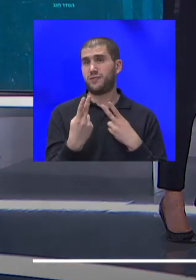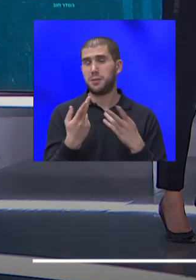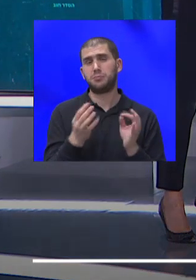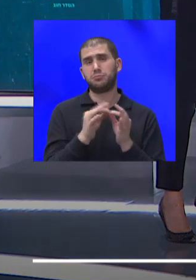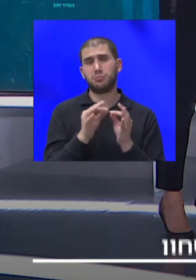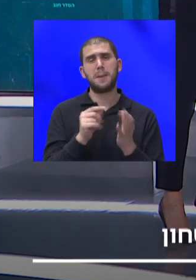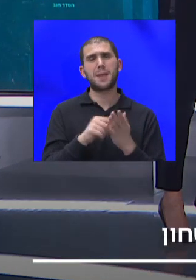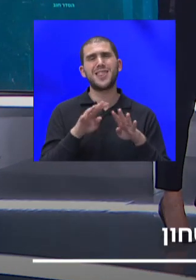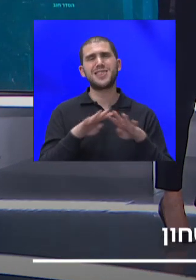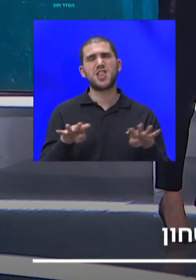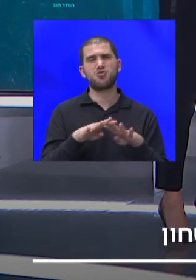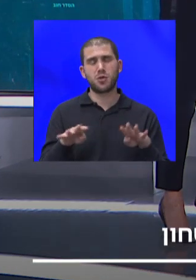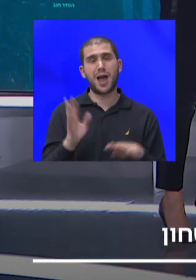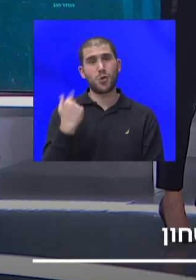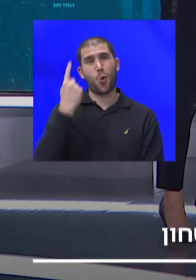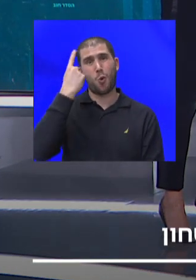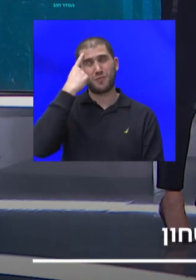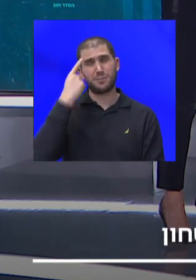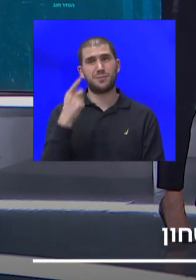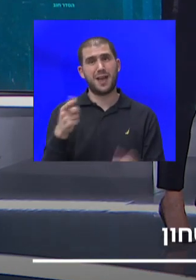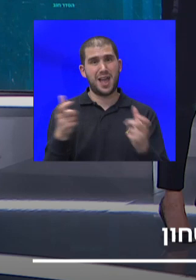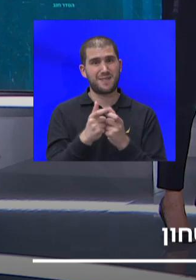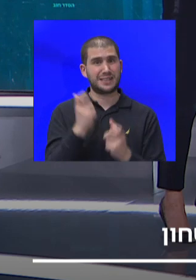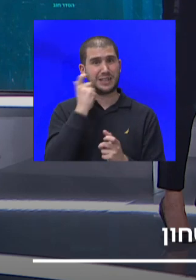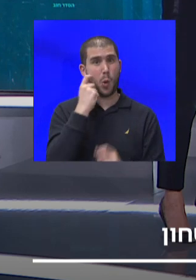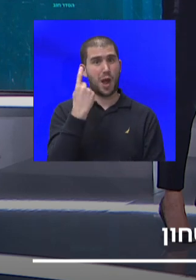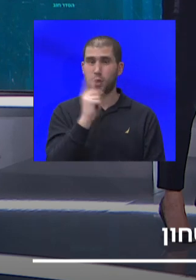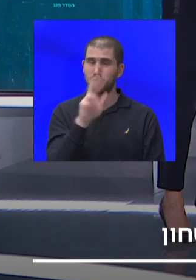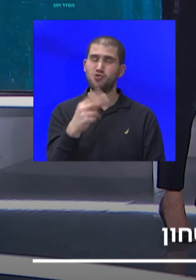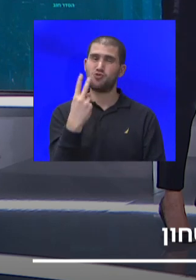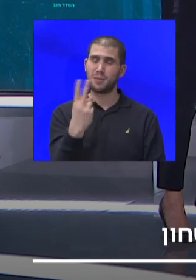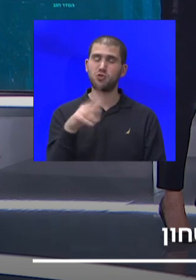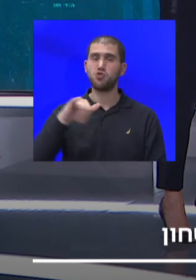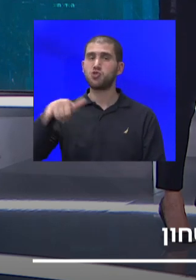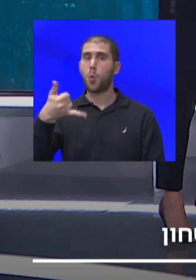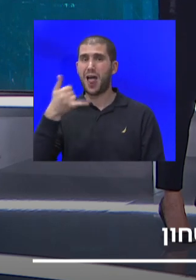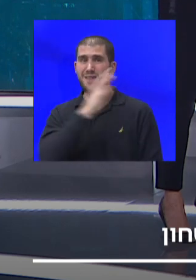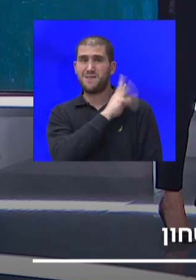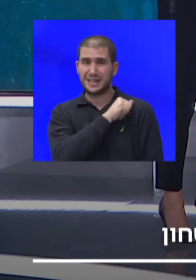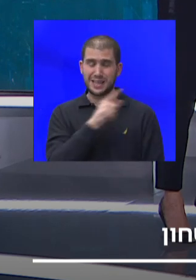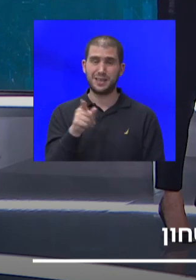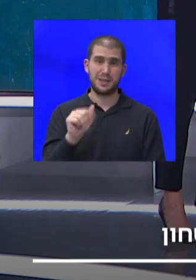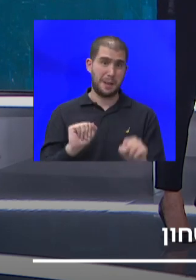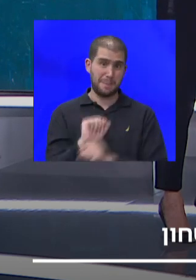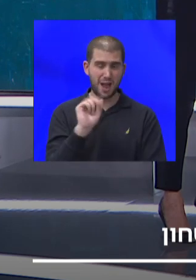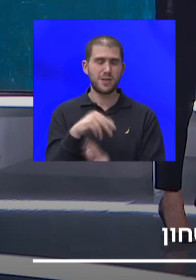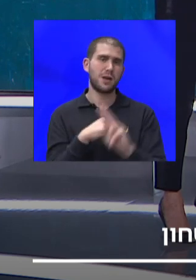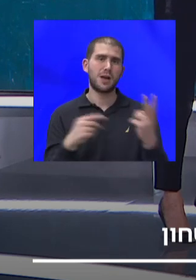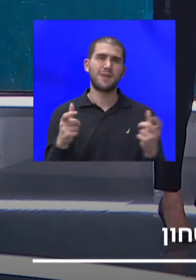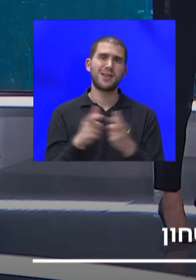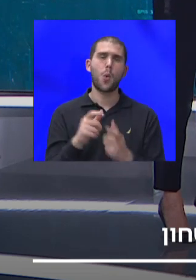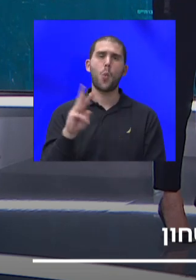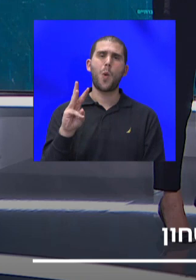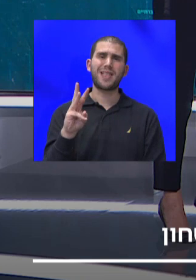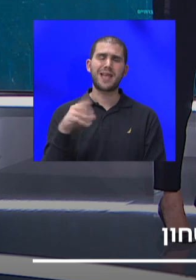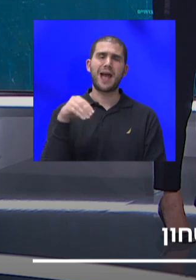היינו חושבים שיש חברת סלולר אחת, אבל לא, יש שתיים. יש את ג'וואל הפלסטינית של הגדר מחאה, יש את וואטניה, שהיא חלק מתאגיד הורדו